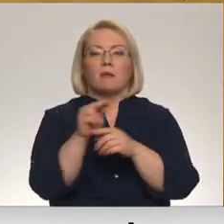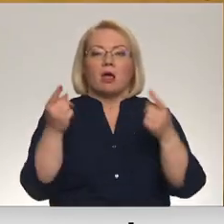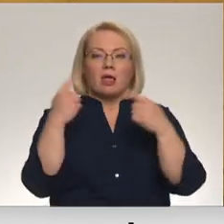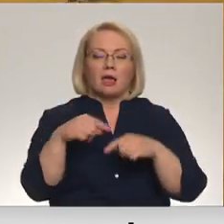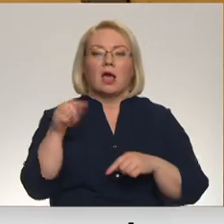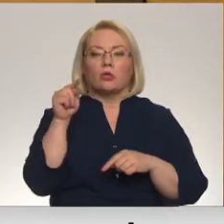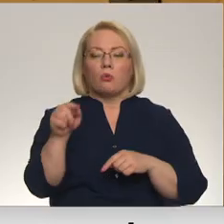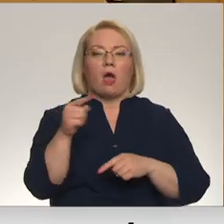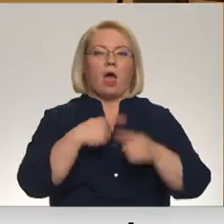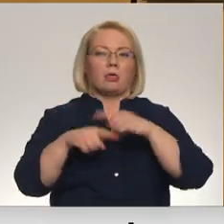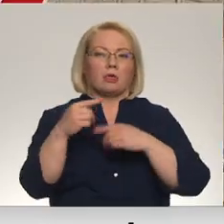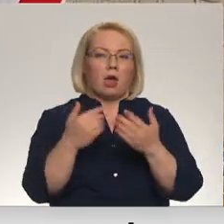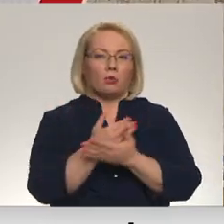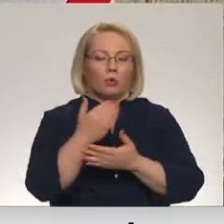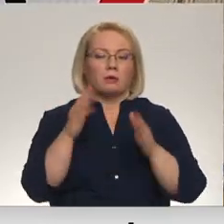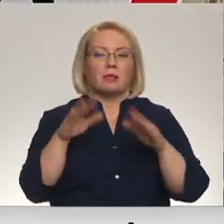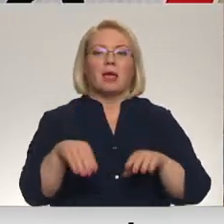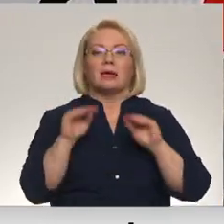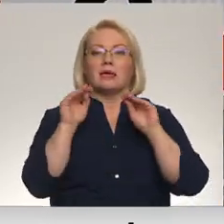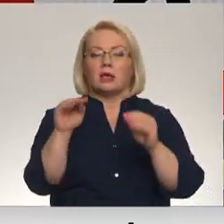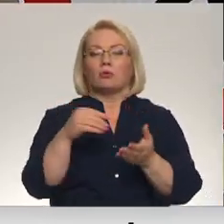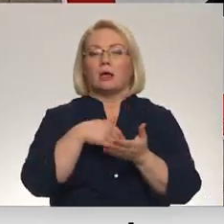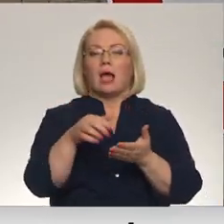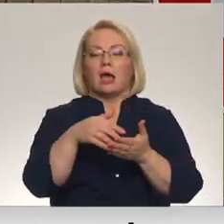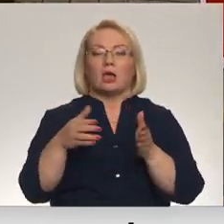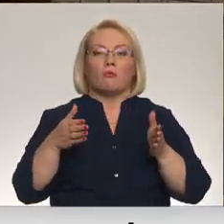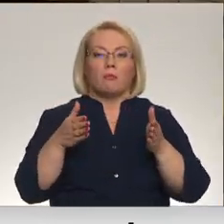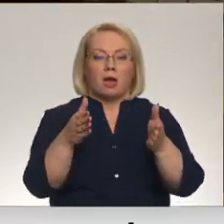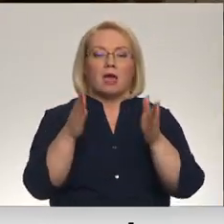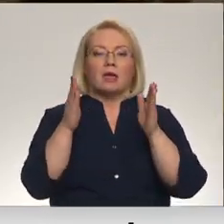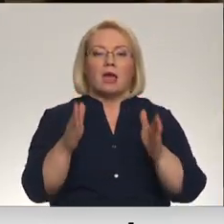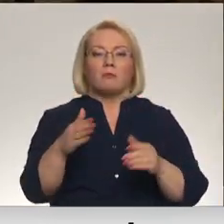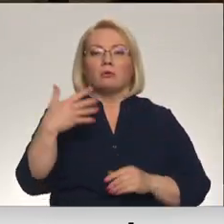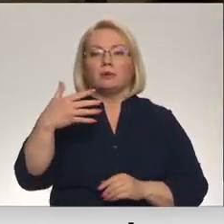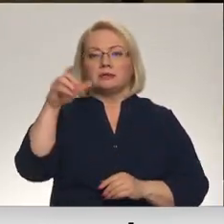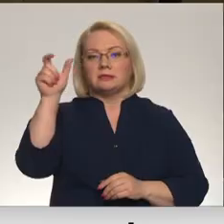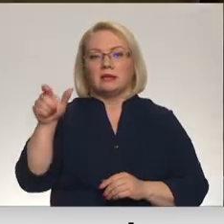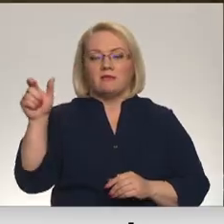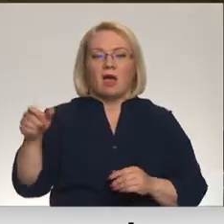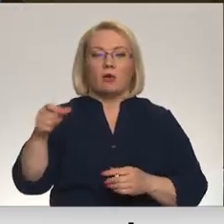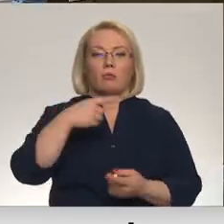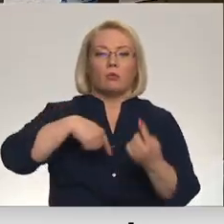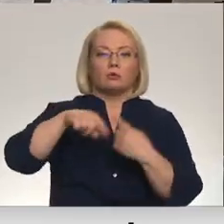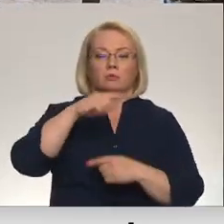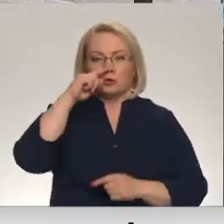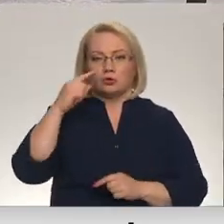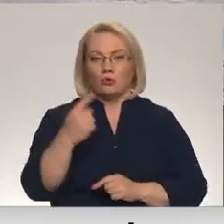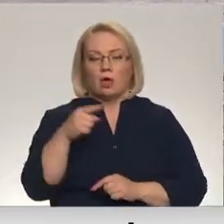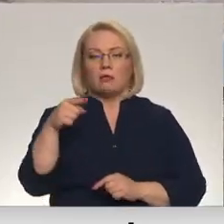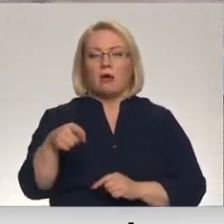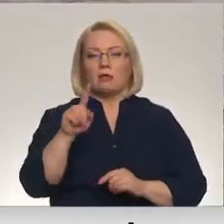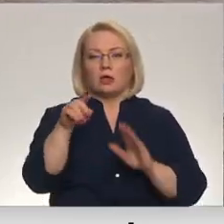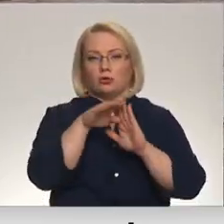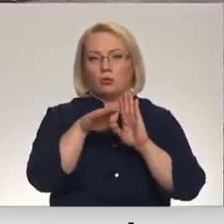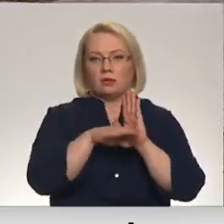tomēr atjaunot. Savukārt, lai ierīkotu gājāju pārēju, ir jābūt 50 cilvēku plūsmē stundā. Tādi ir noteikumi.